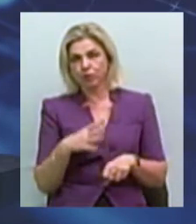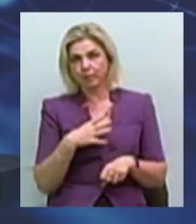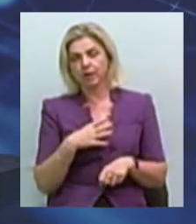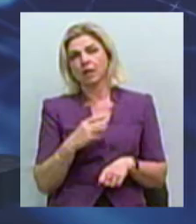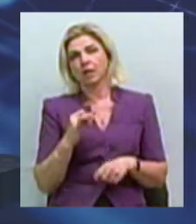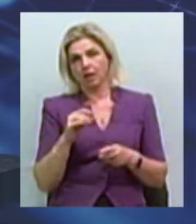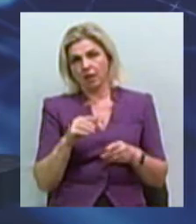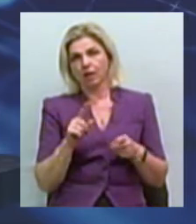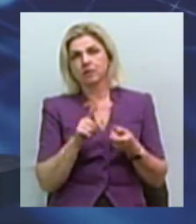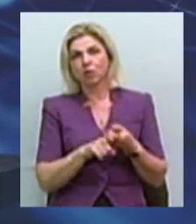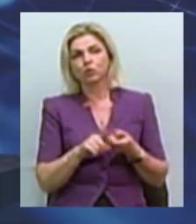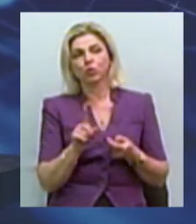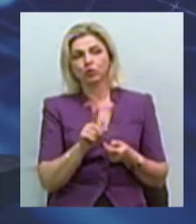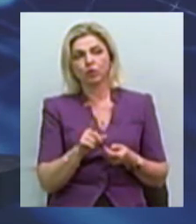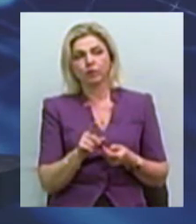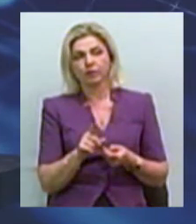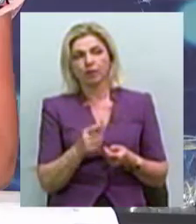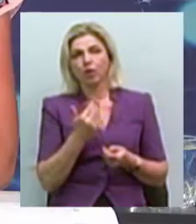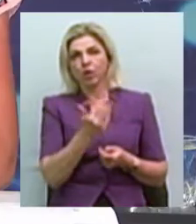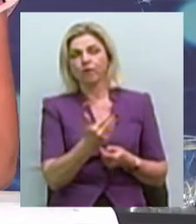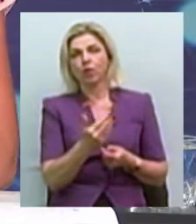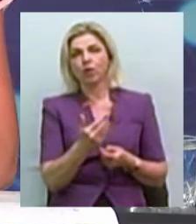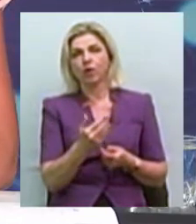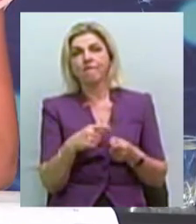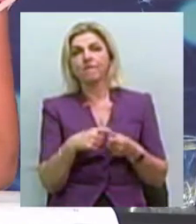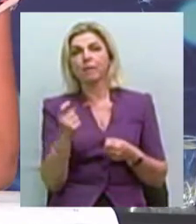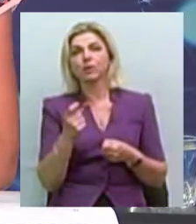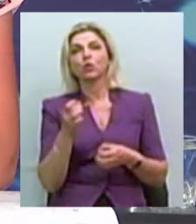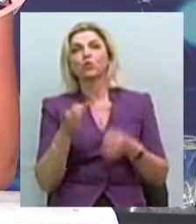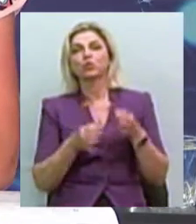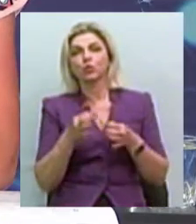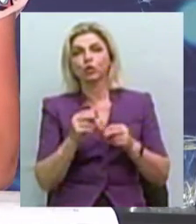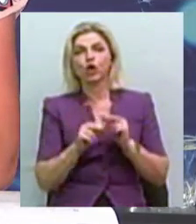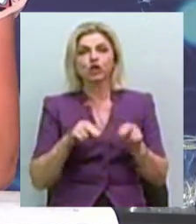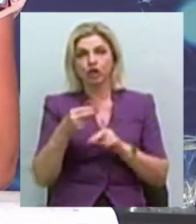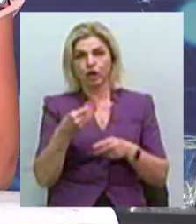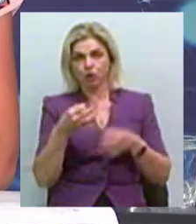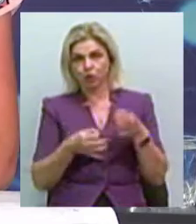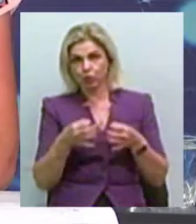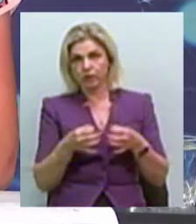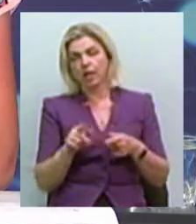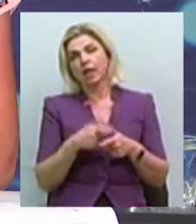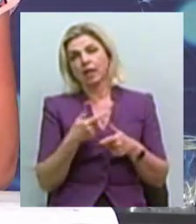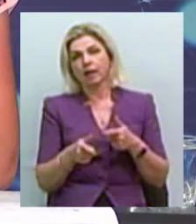що стосується обмежувального припису, його виписує суд, тобто через органи суду. Що стосується